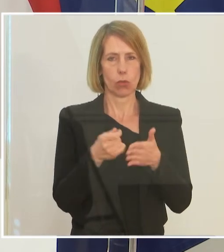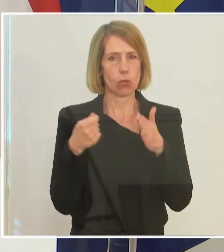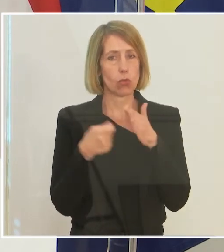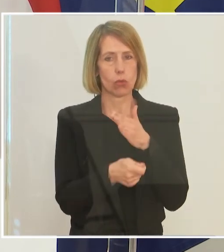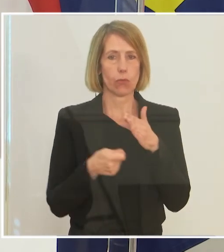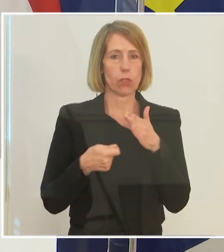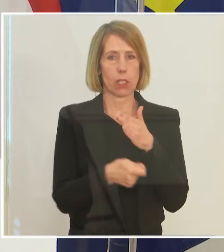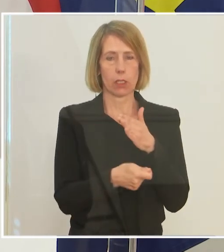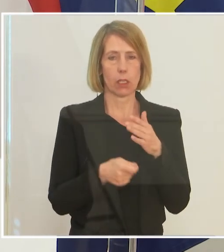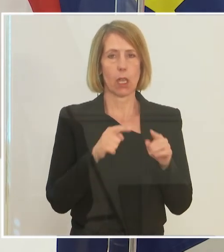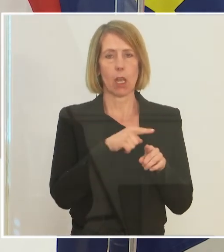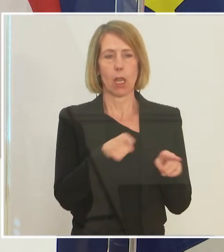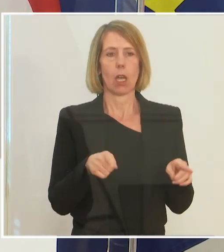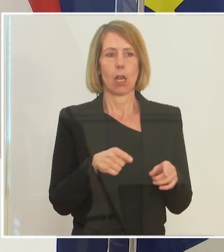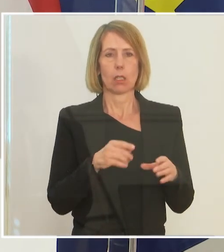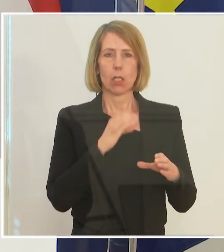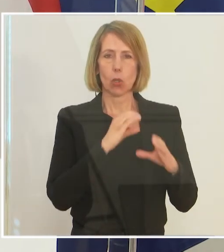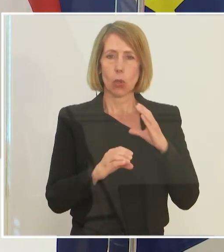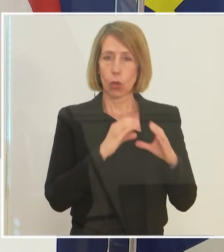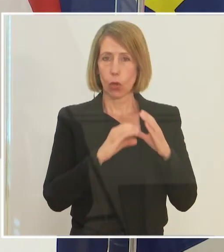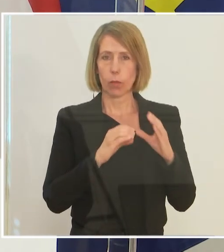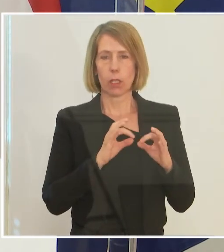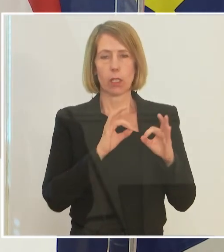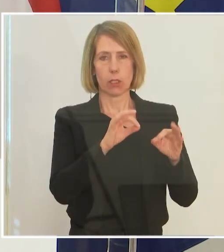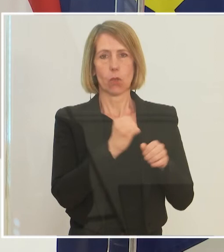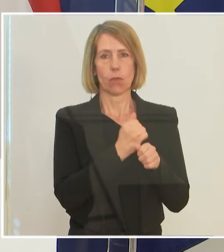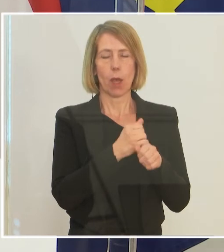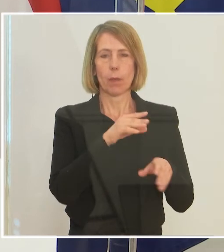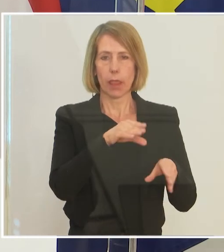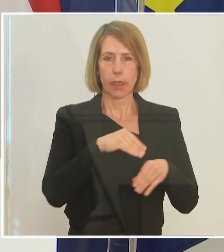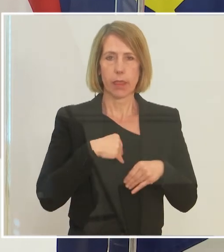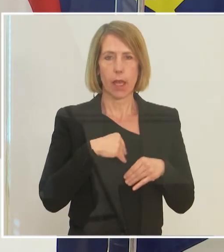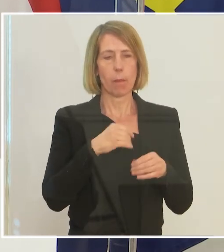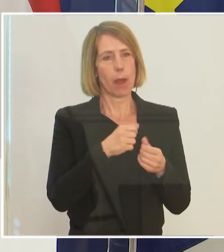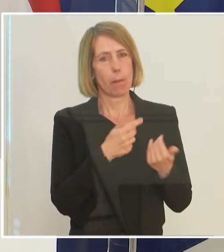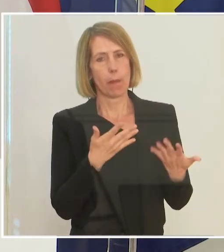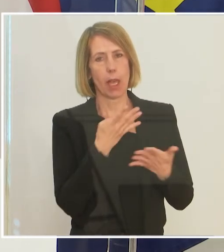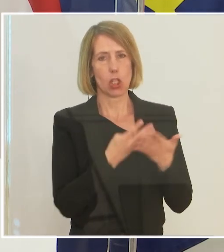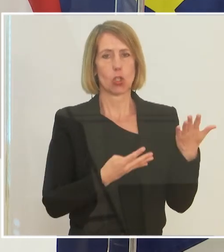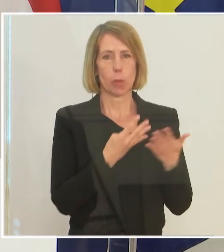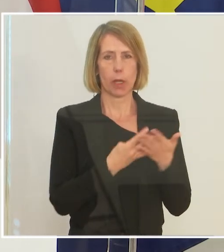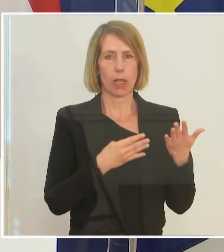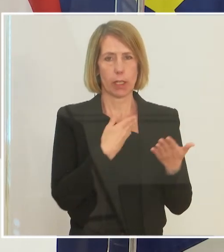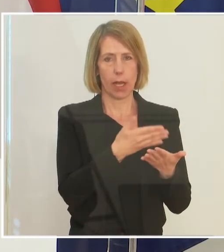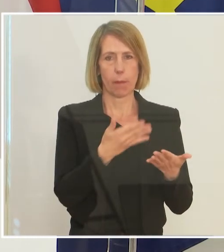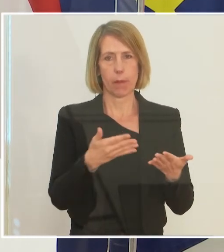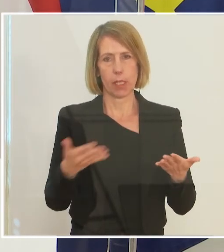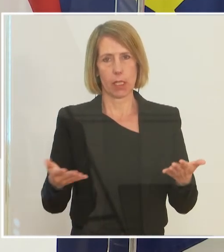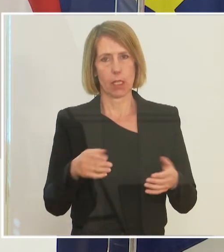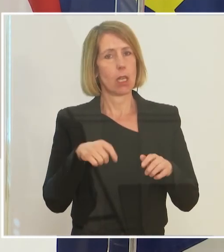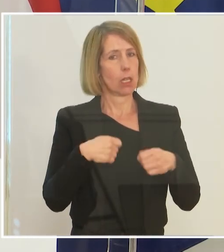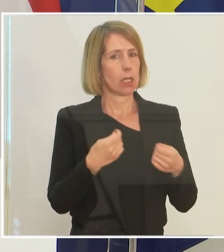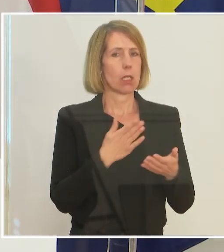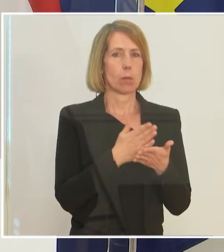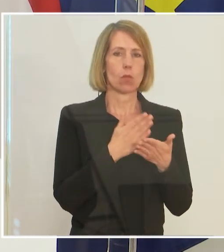die diese Kommunikation gerade auch bei Arbeitnehmerinnen und Arbeitnehmern in mehreren Sprachen auch ermöglichen. Also da gibt